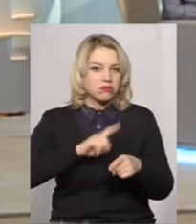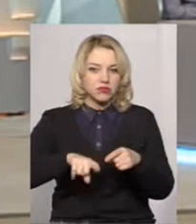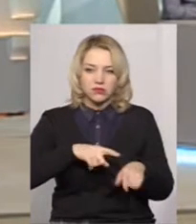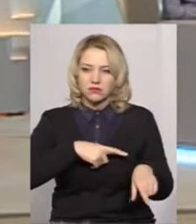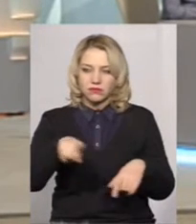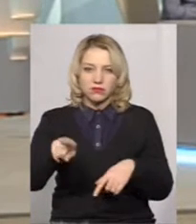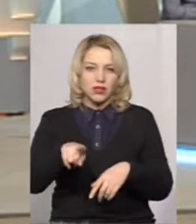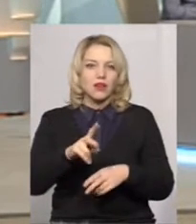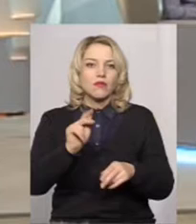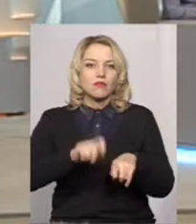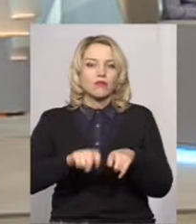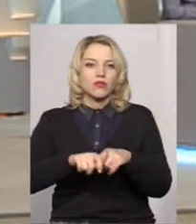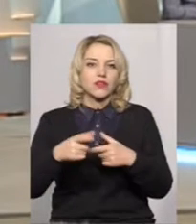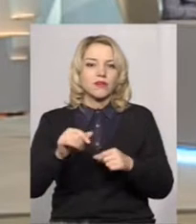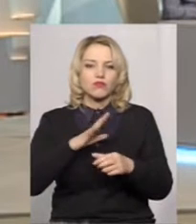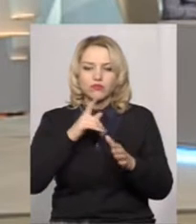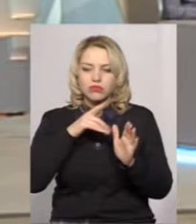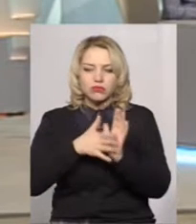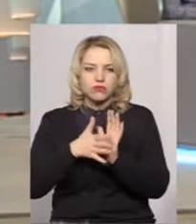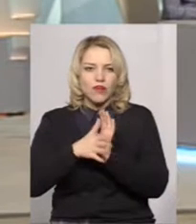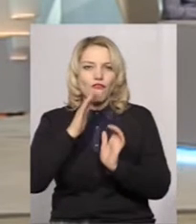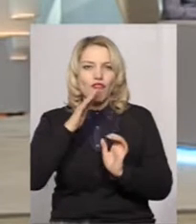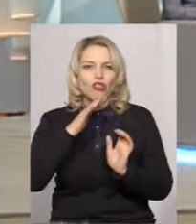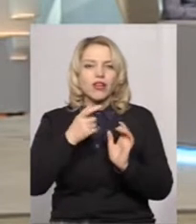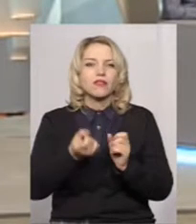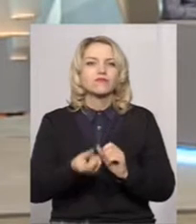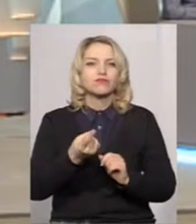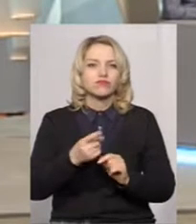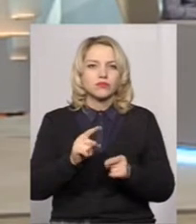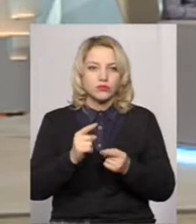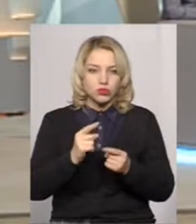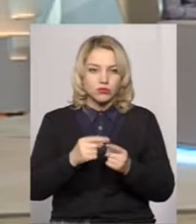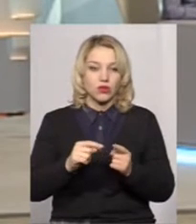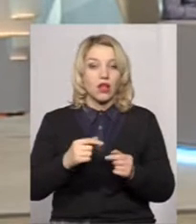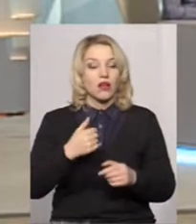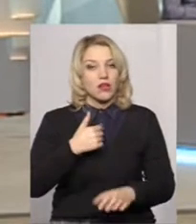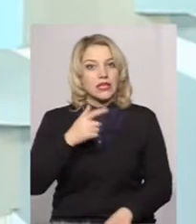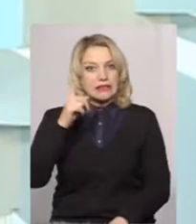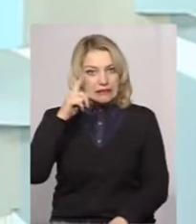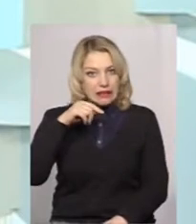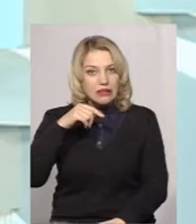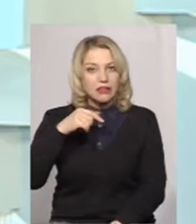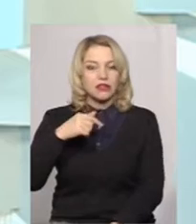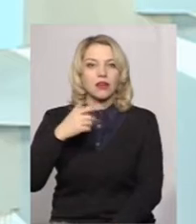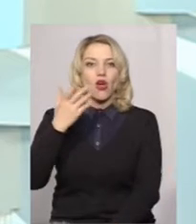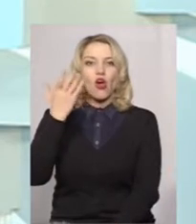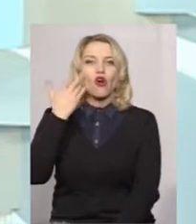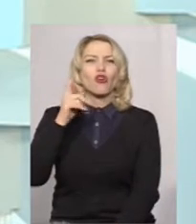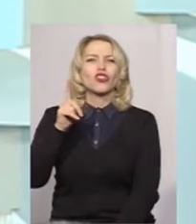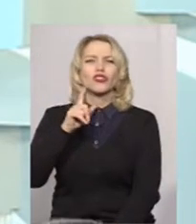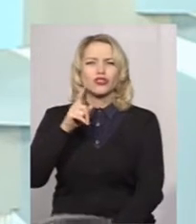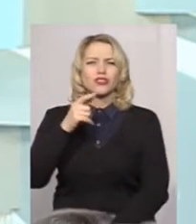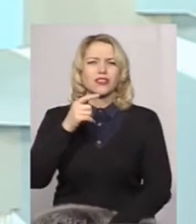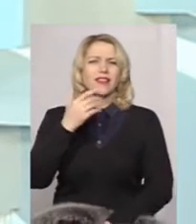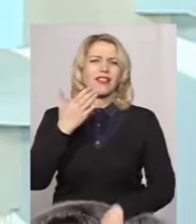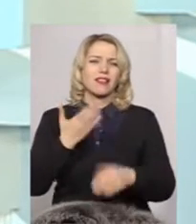перевірити водогін, де може бути утечка, в чому проблема. Тобто, ми, знаєте, коли щось роблять будь-які громади, та